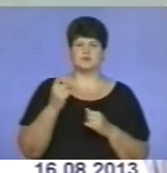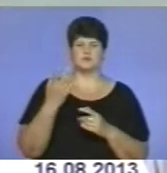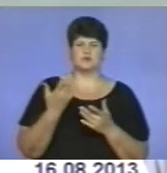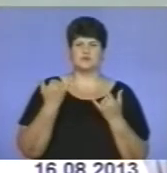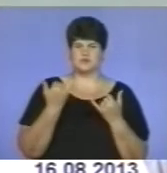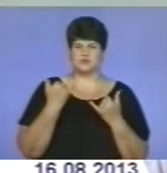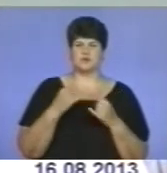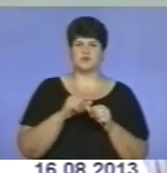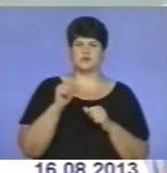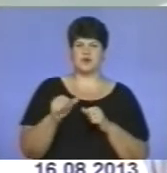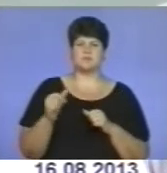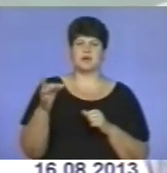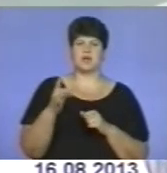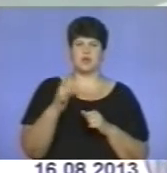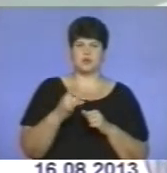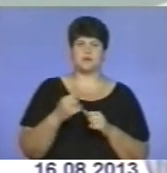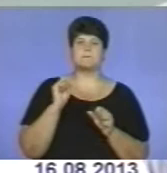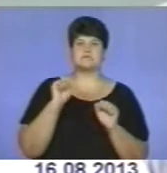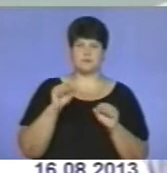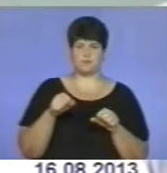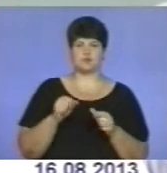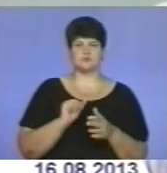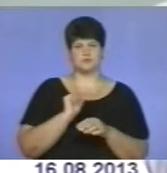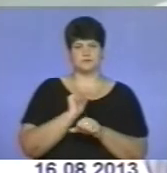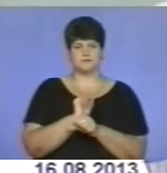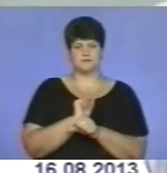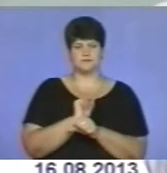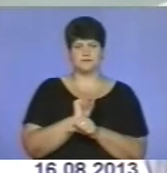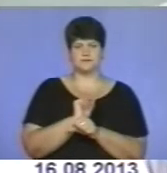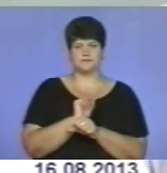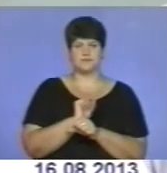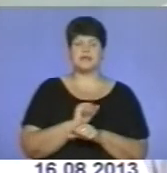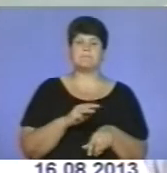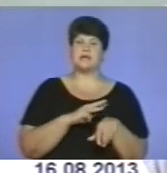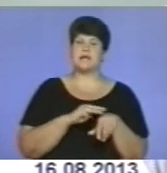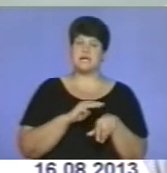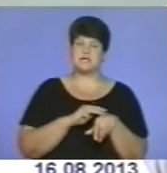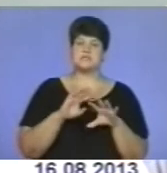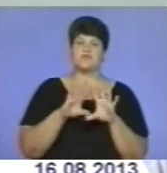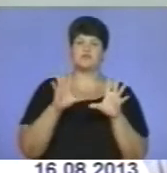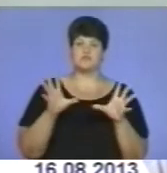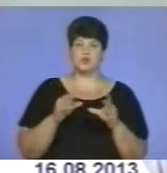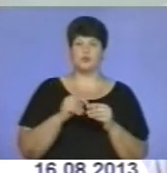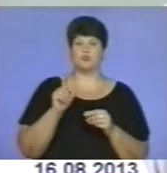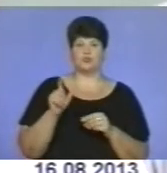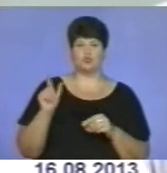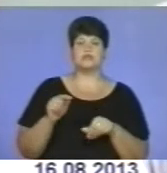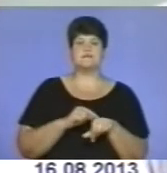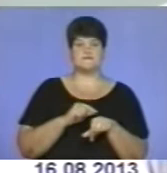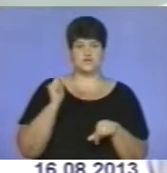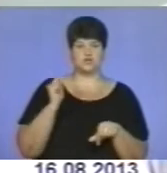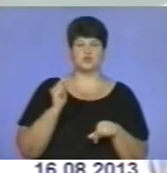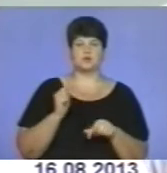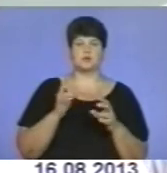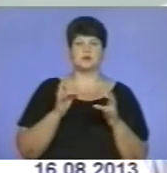до міліції в окремих регіонах, ми зможемо стримати. І міліція, в цілому громадяни відчують, і